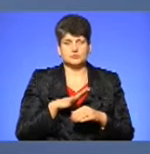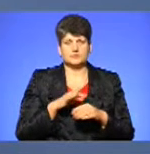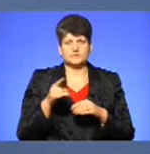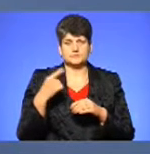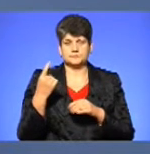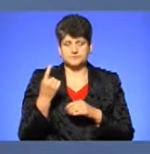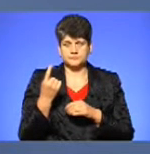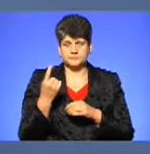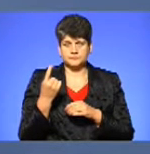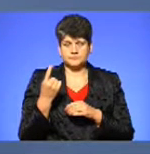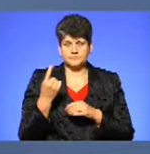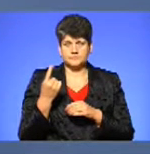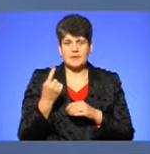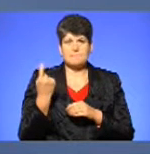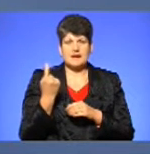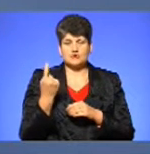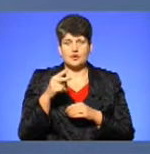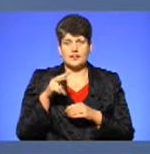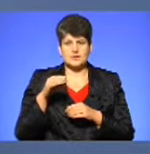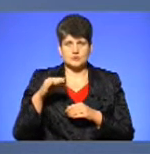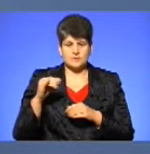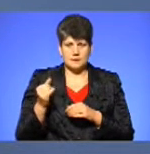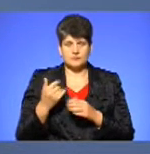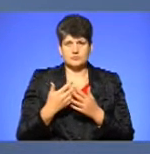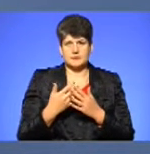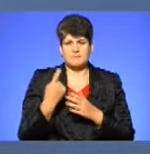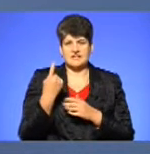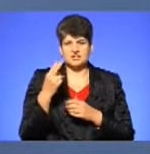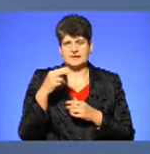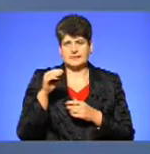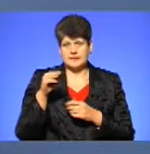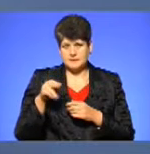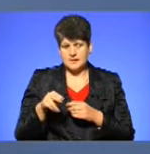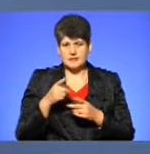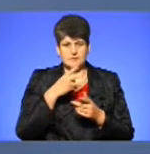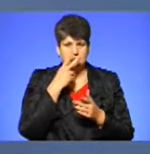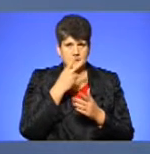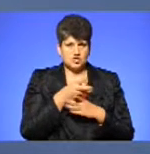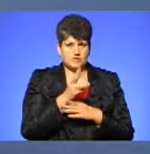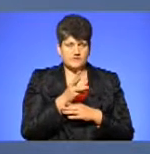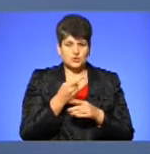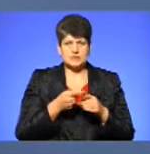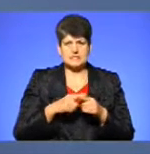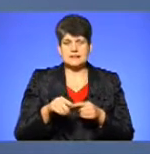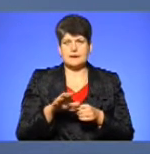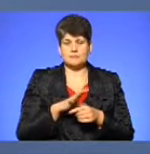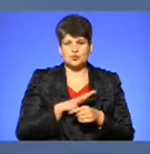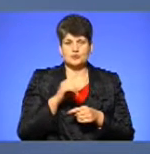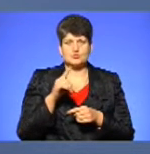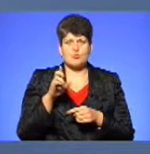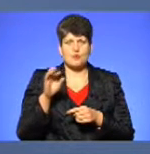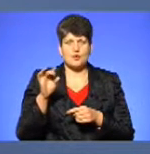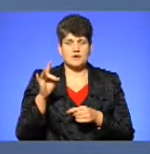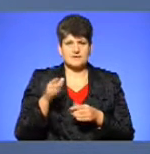з 1 листопада. Зокрема, перше ДТП, яке ми бачили на відео, це було по Зборівській